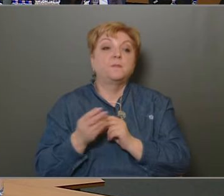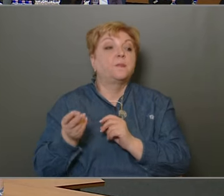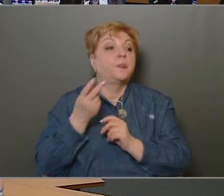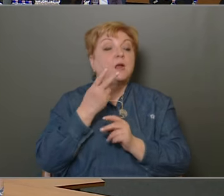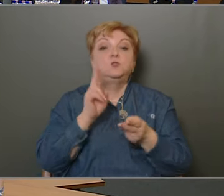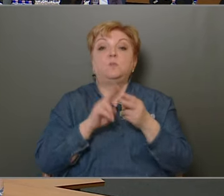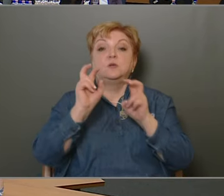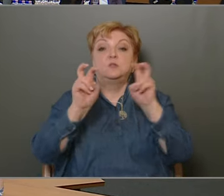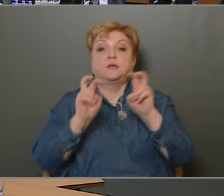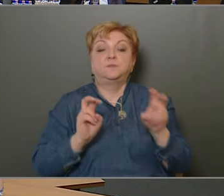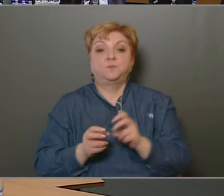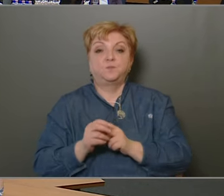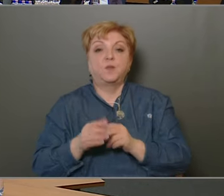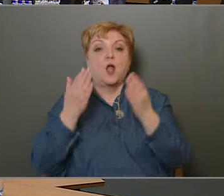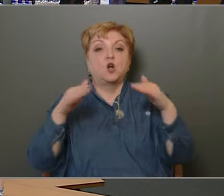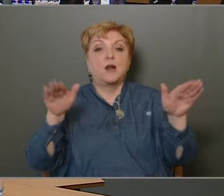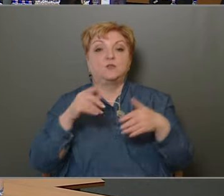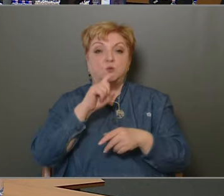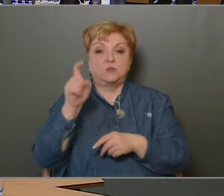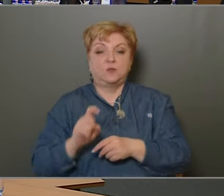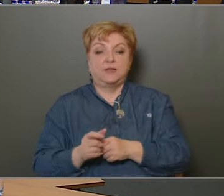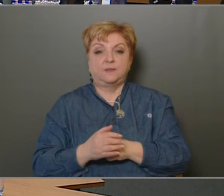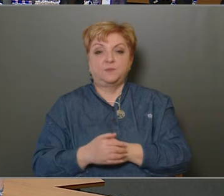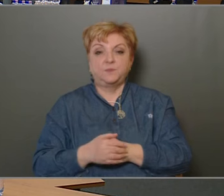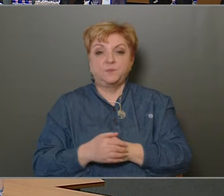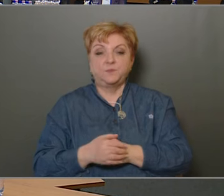További ozzászólás van. Karácsony Zoltánnak adom meg a szót.